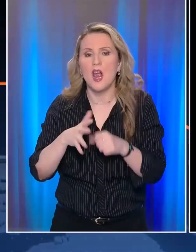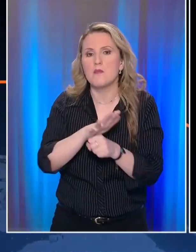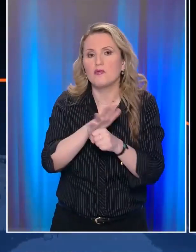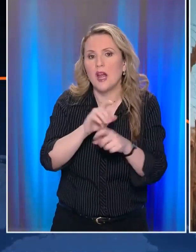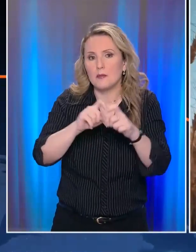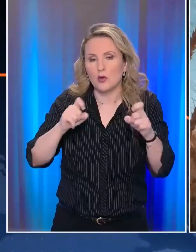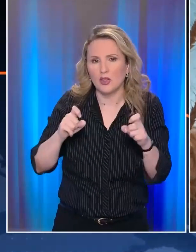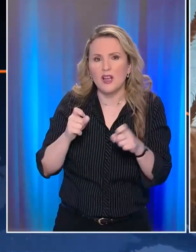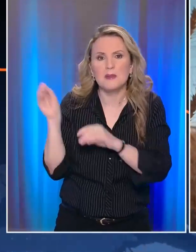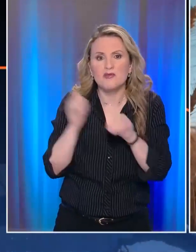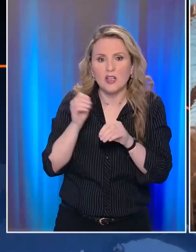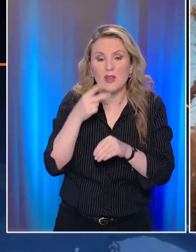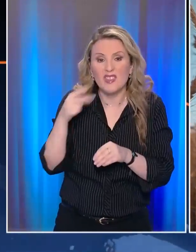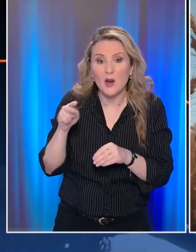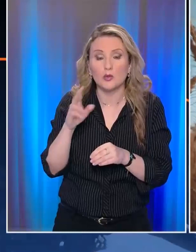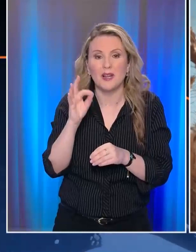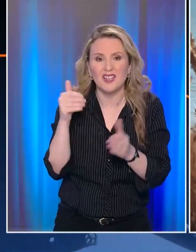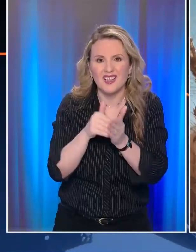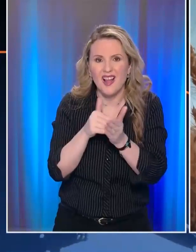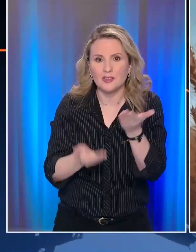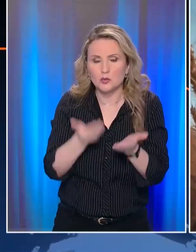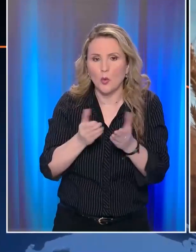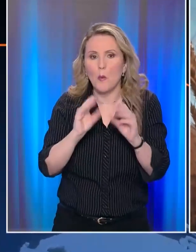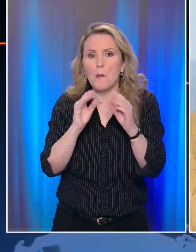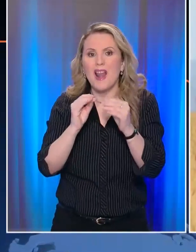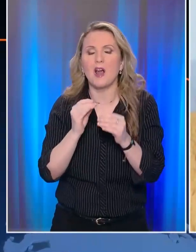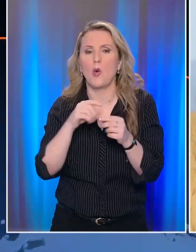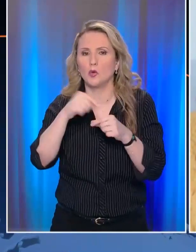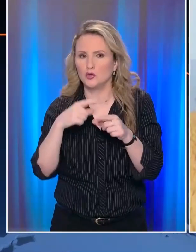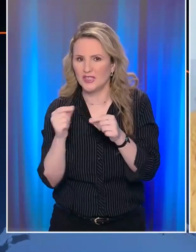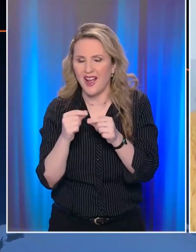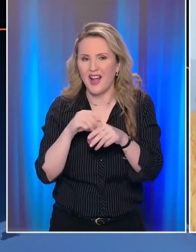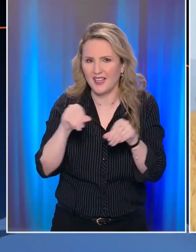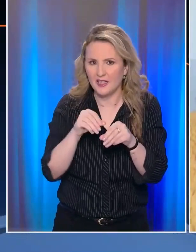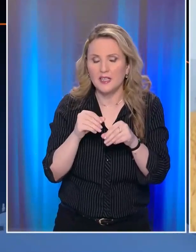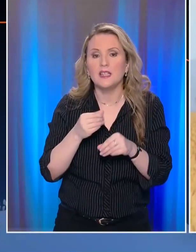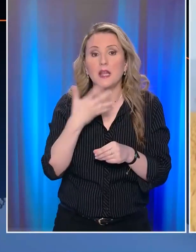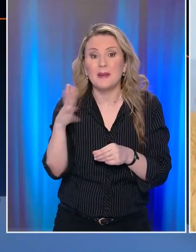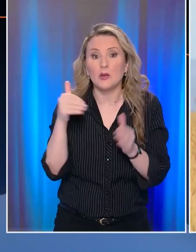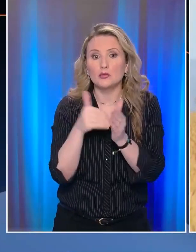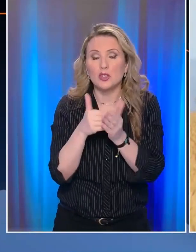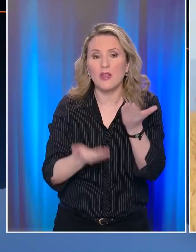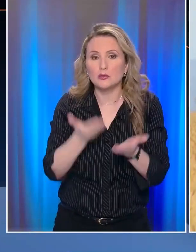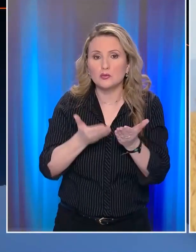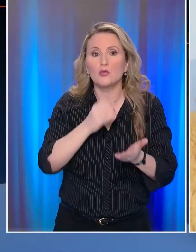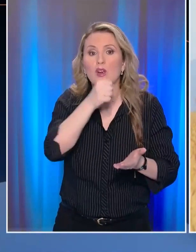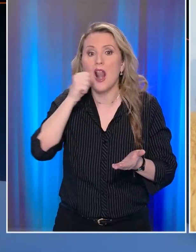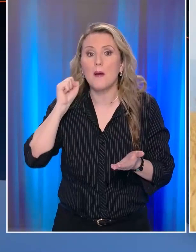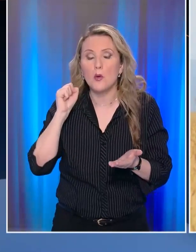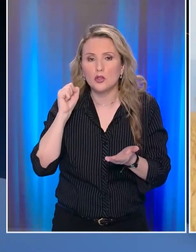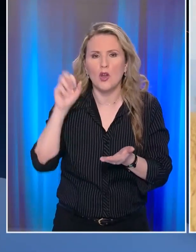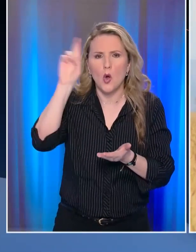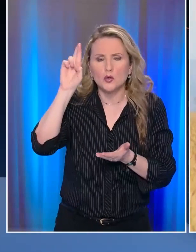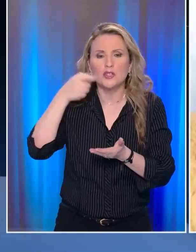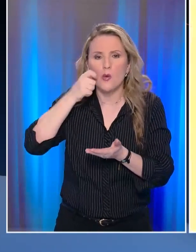Ουκρανία η χώρα μας εισάγει περισσότερους από 250.000 τόνους μαλακό σιτάρι Και 500.000 τόνους καλαμπόκι ετησίως Συνολικά οι εισαγωγές από